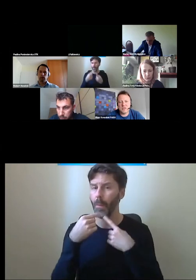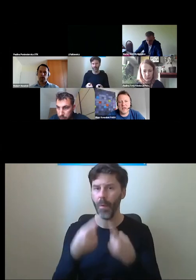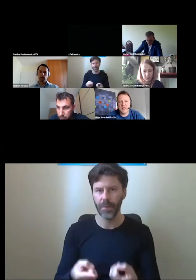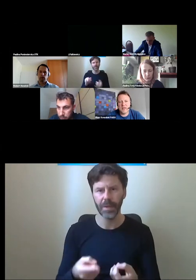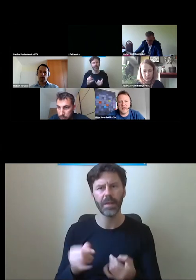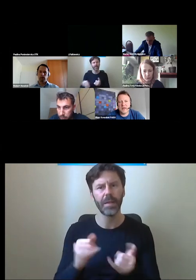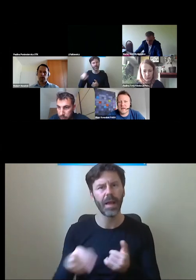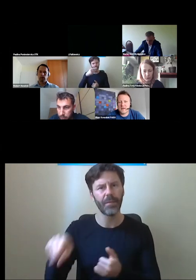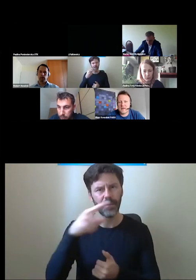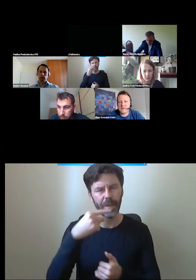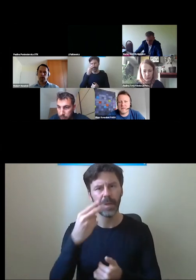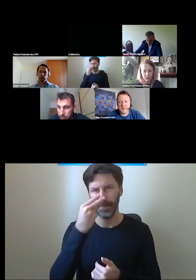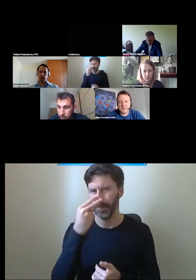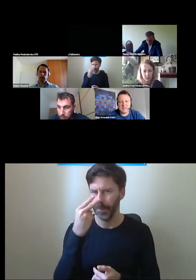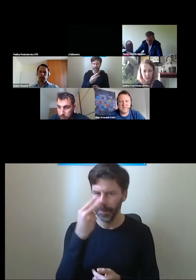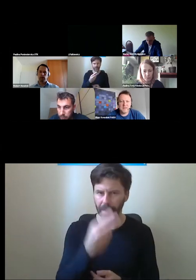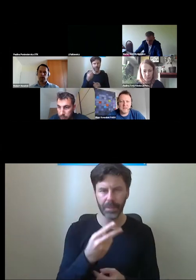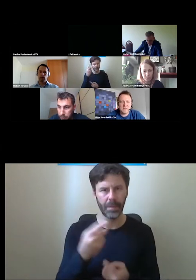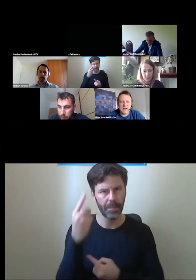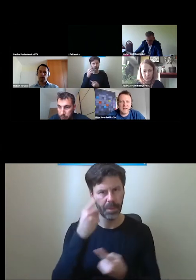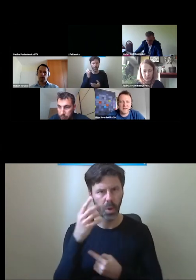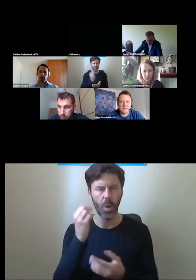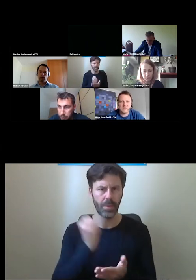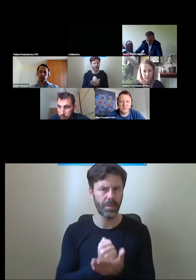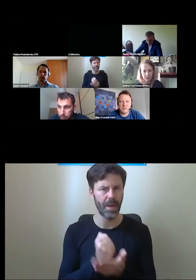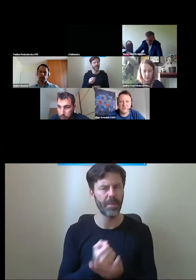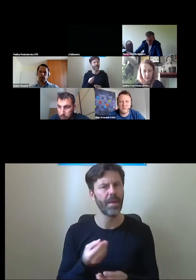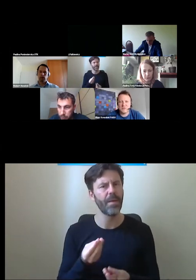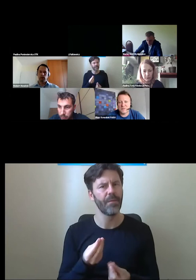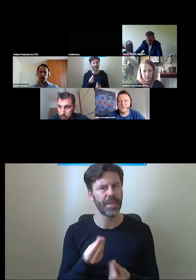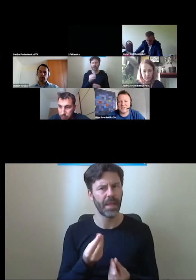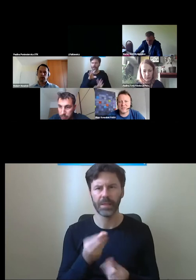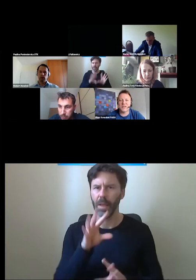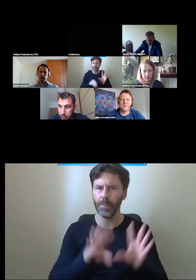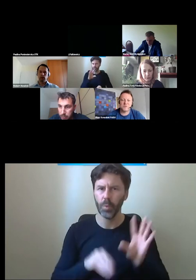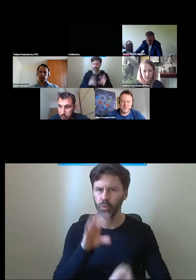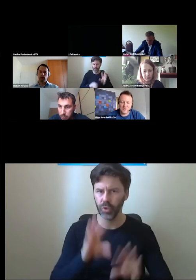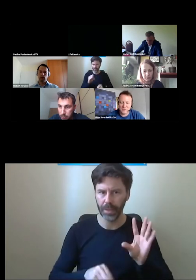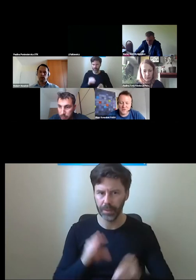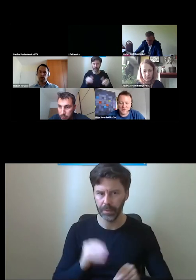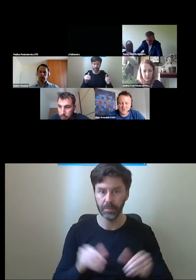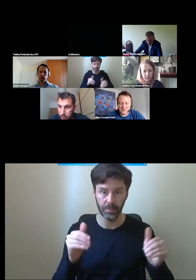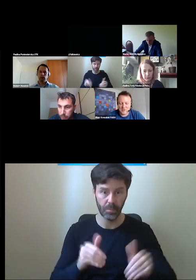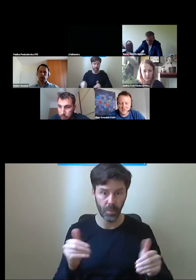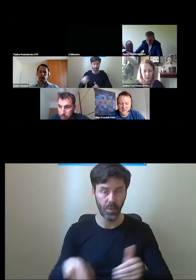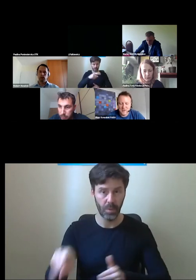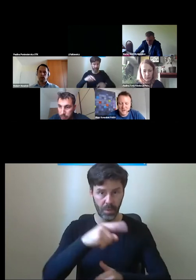patrzycie na kwestie finansowania, na kwestie budżetowe. Może tutaj zaczniemy może od